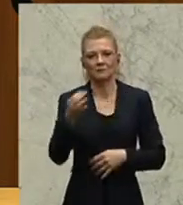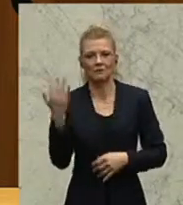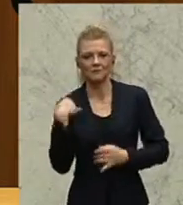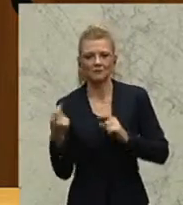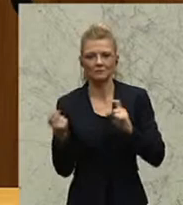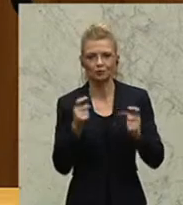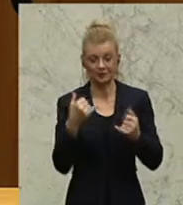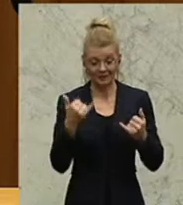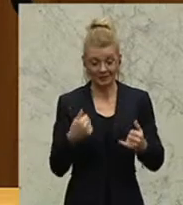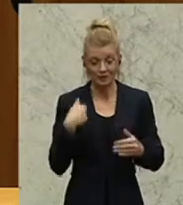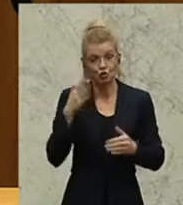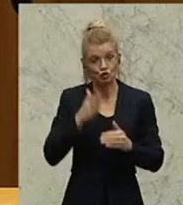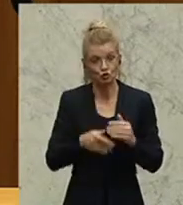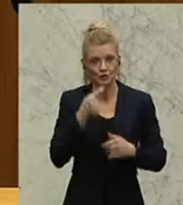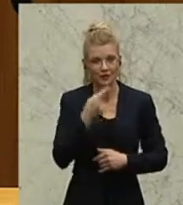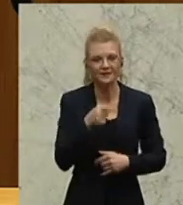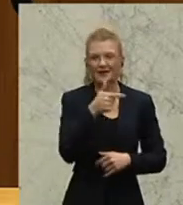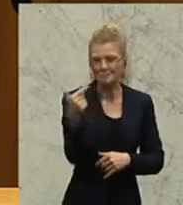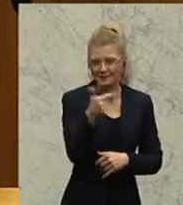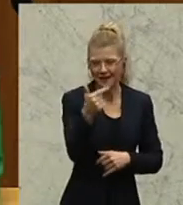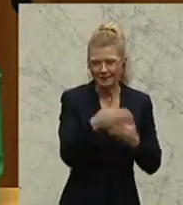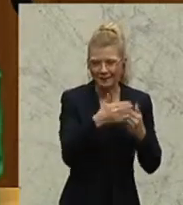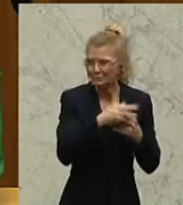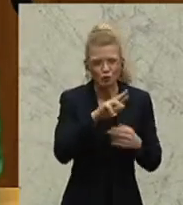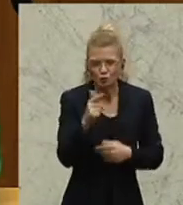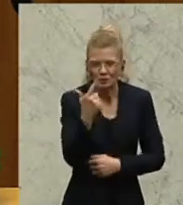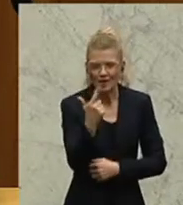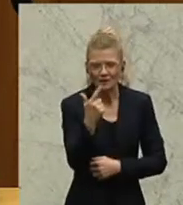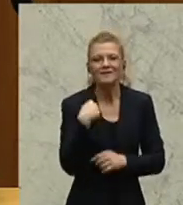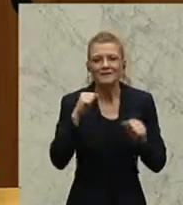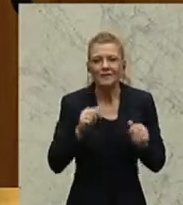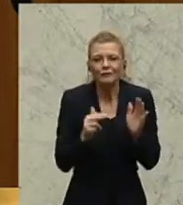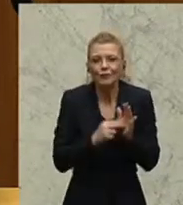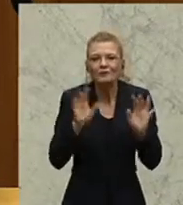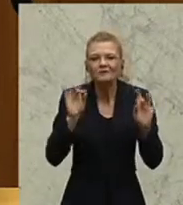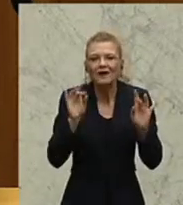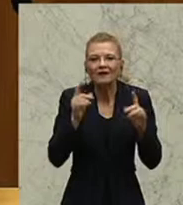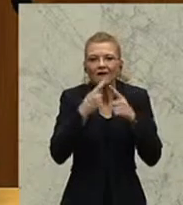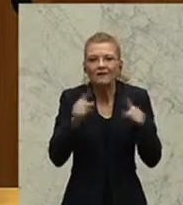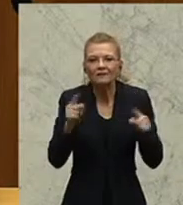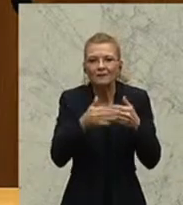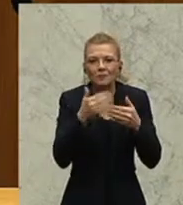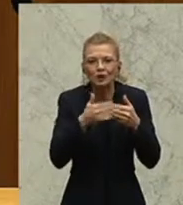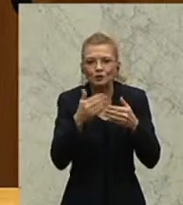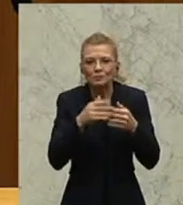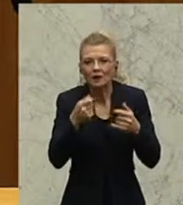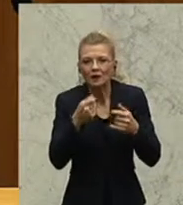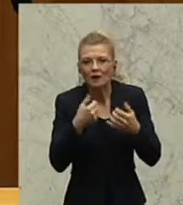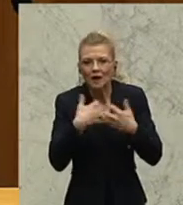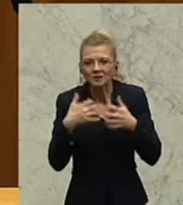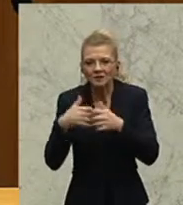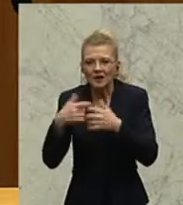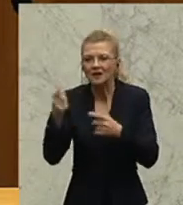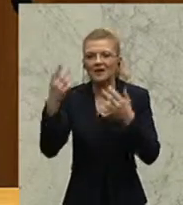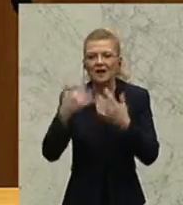zwei Beispiele sind ja nur zwei. Ich könnte Ihnen jetzt zehn andere aufzählen, wo jedes Mal der Rechnungshof festgestellt hat, dass